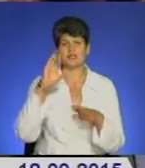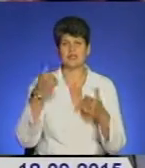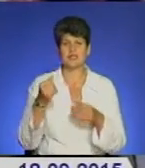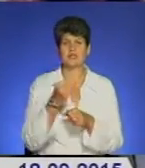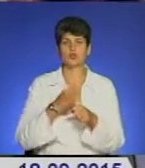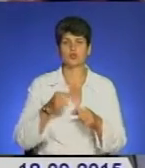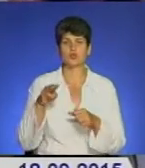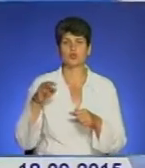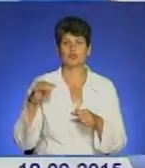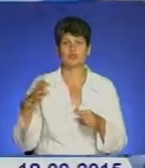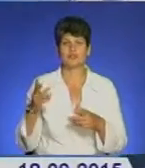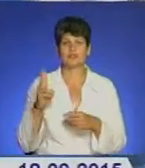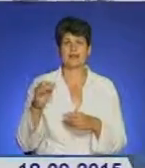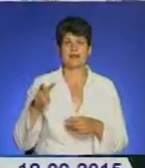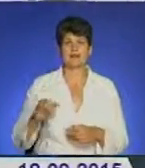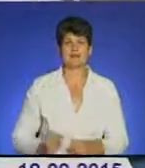кілька.